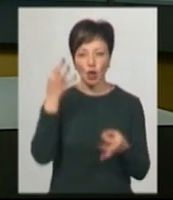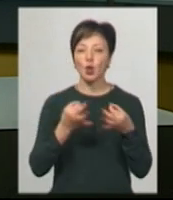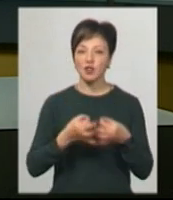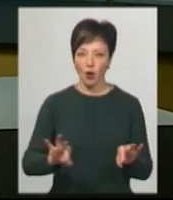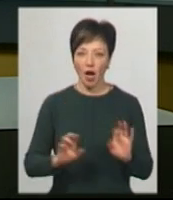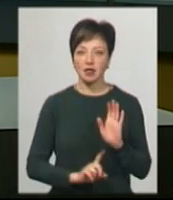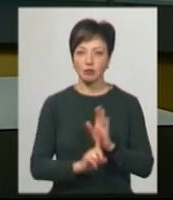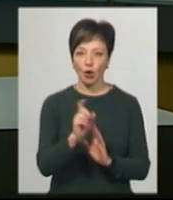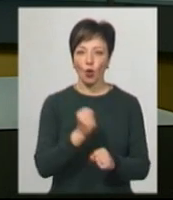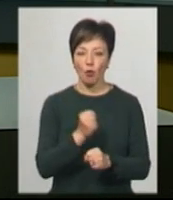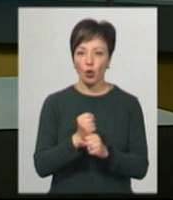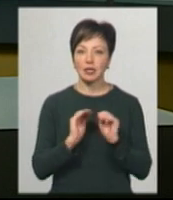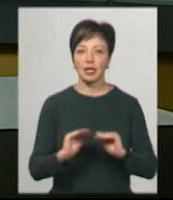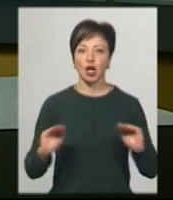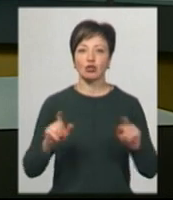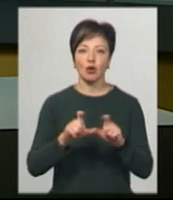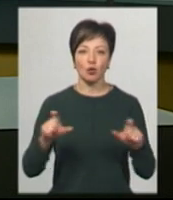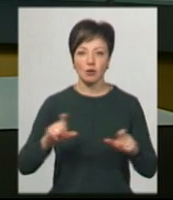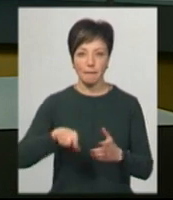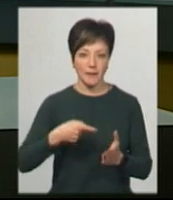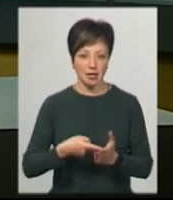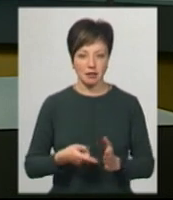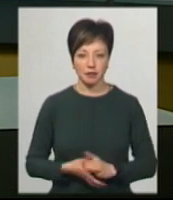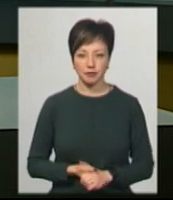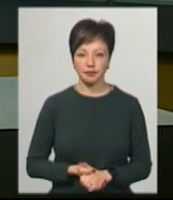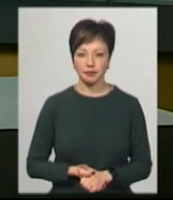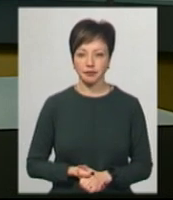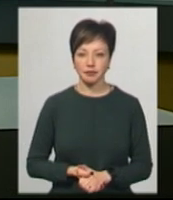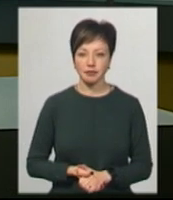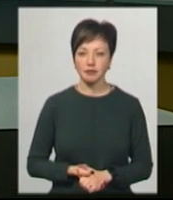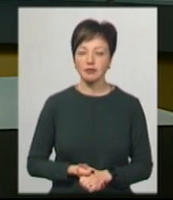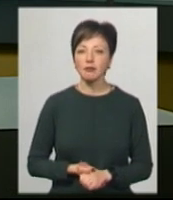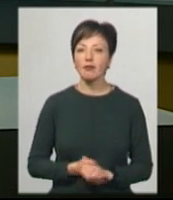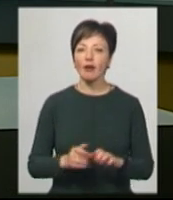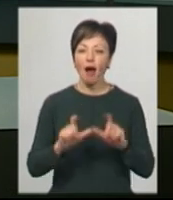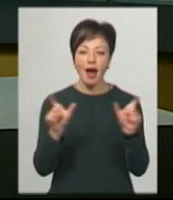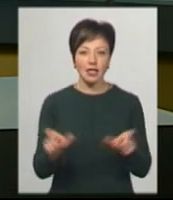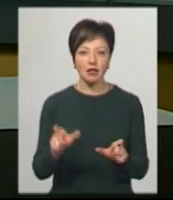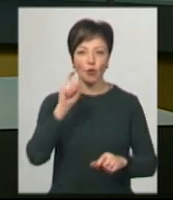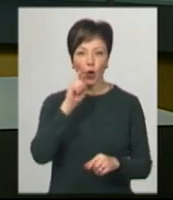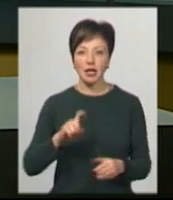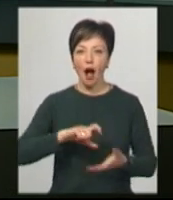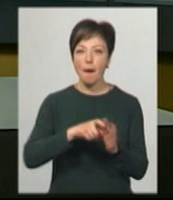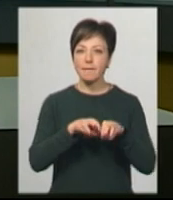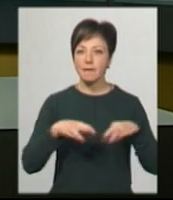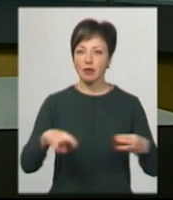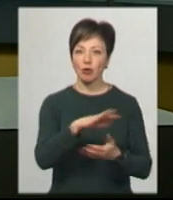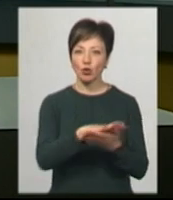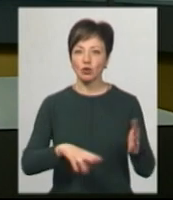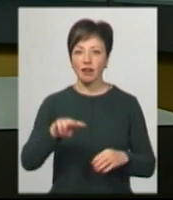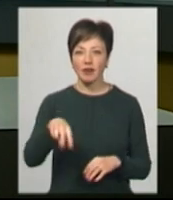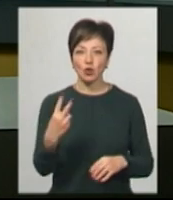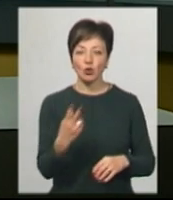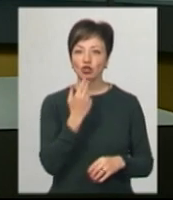дозволяє запустити роботу дитячих садочків у місті. Карантин в Україні Кабмін продовжив до 22